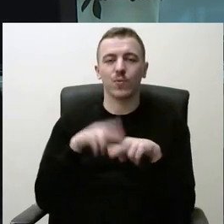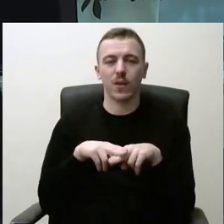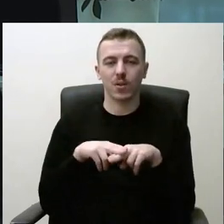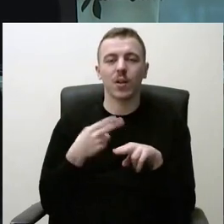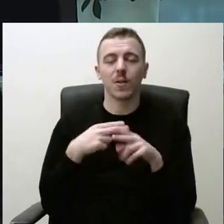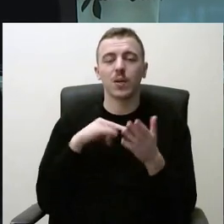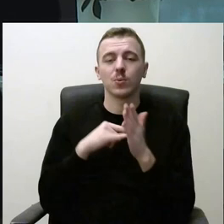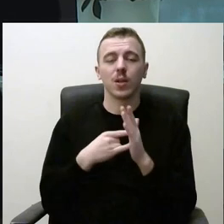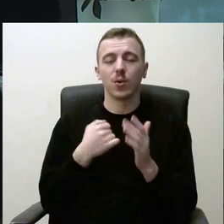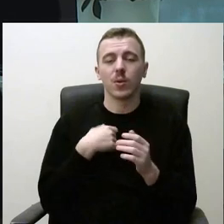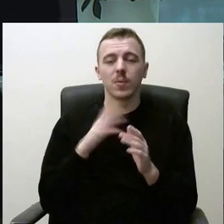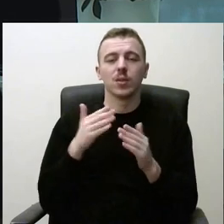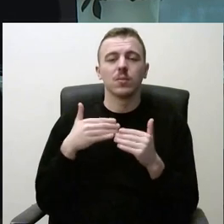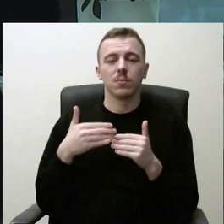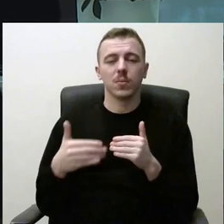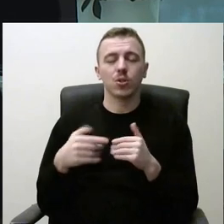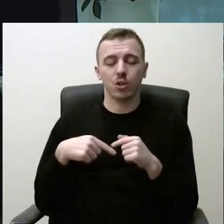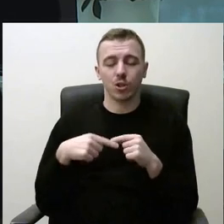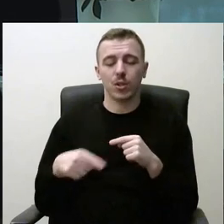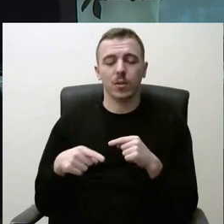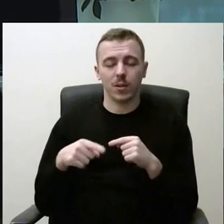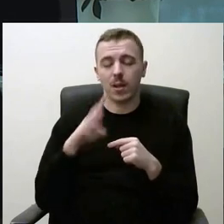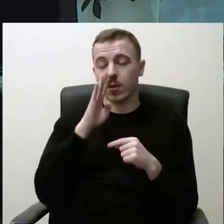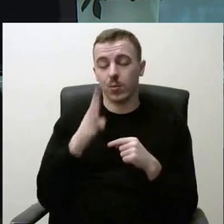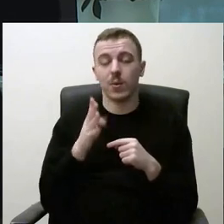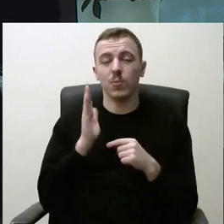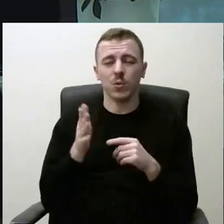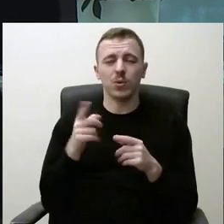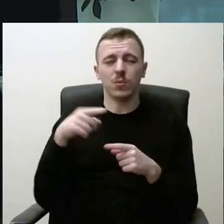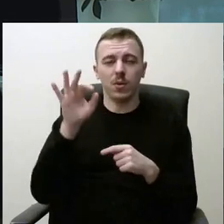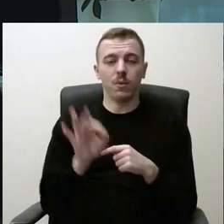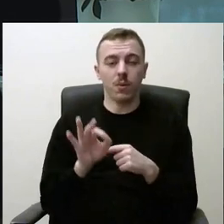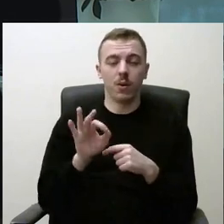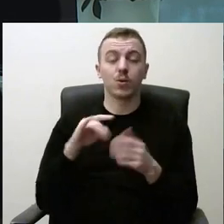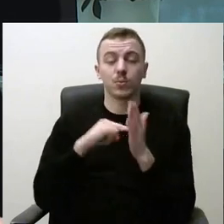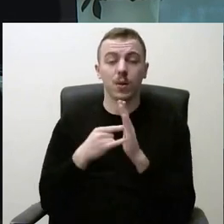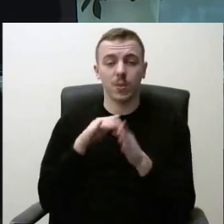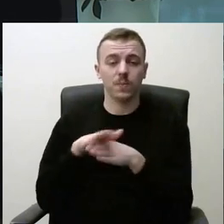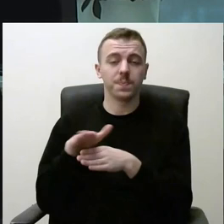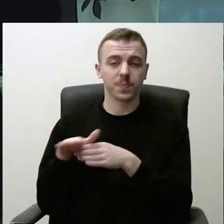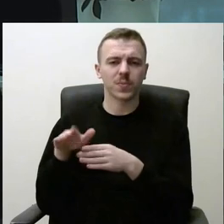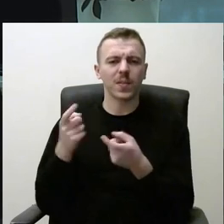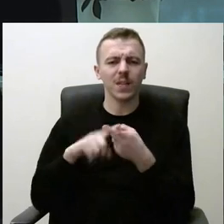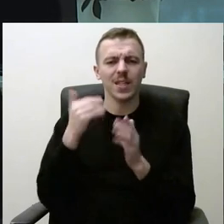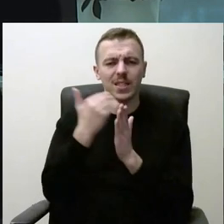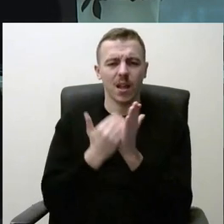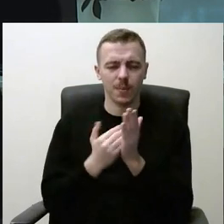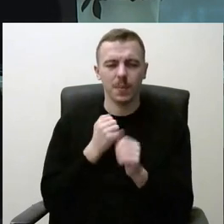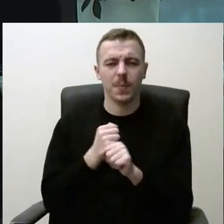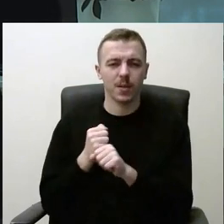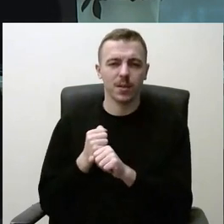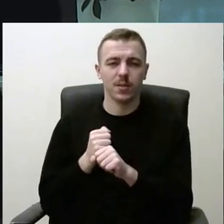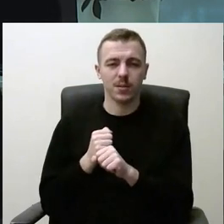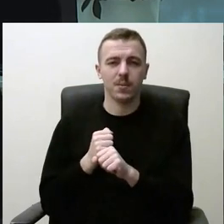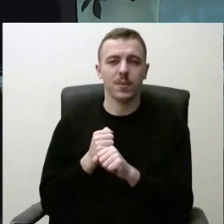suplanavę, kad tą padarysim per šitą kadenciją ir tikrai bus 100 procentų tą, ką numato įstatymas. Vaikai, visi,